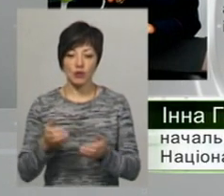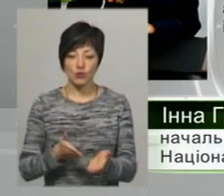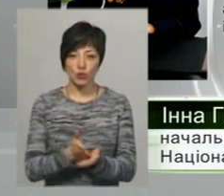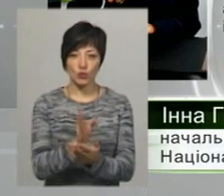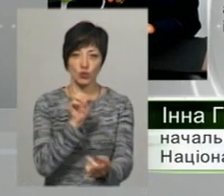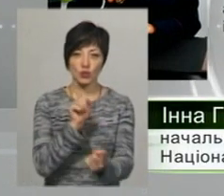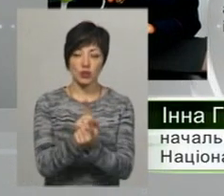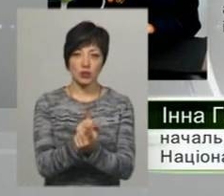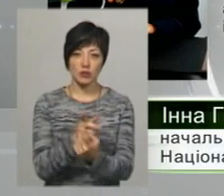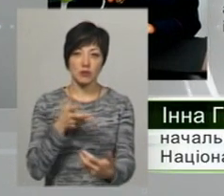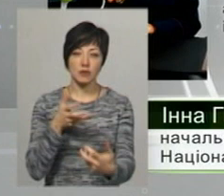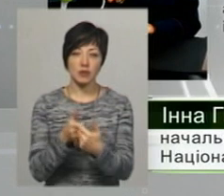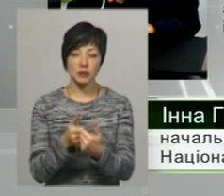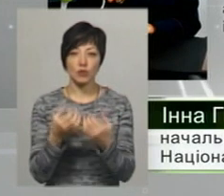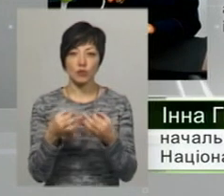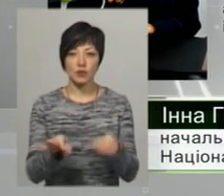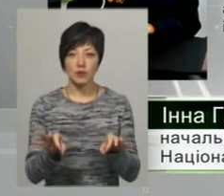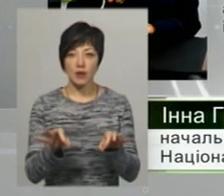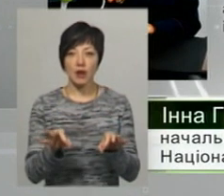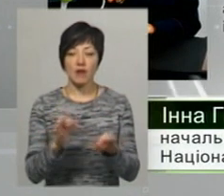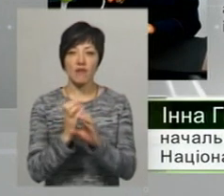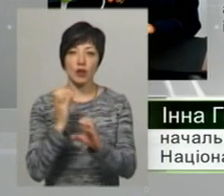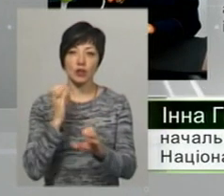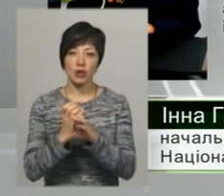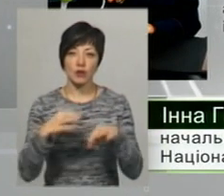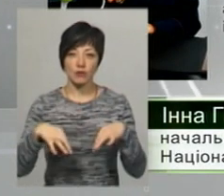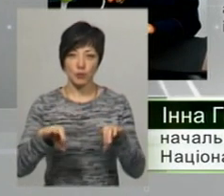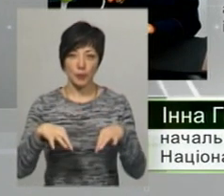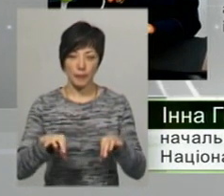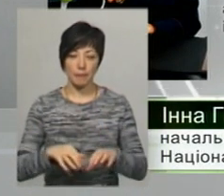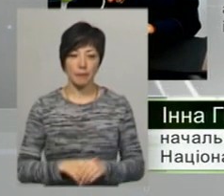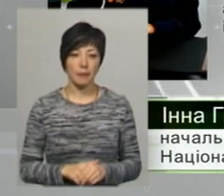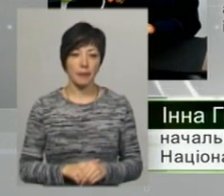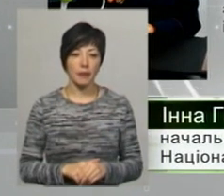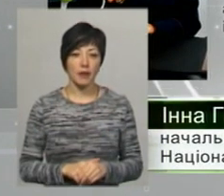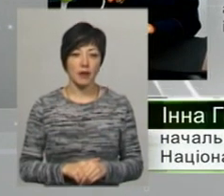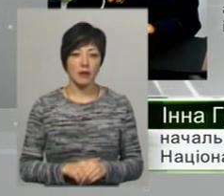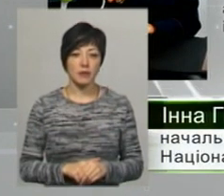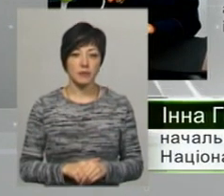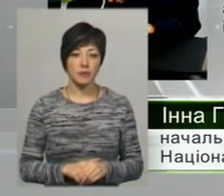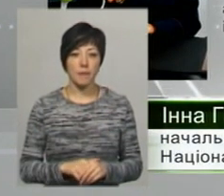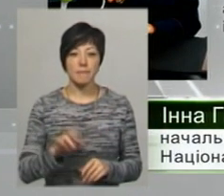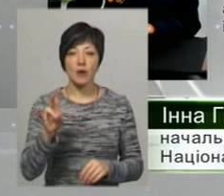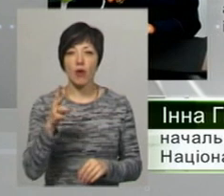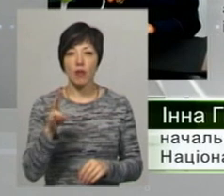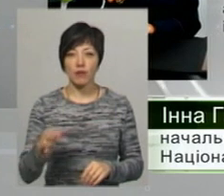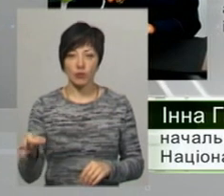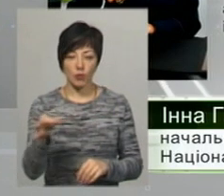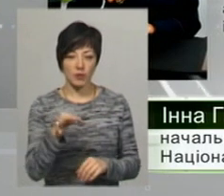зіскрічного руху, де допустив зіскнення з монтажним автомобілем дав підкеруванням мешканцям Миколаївської області.